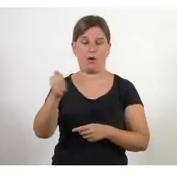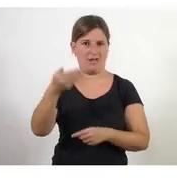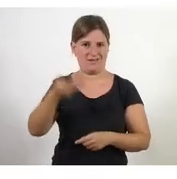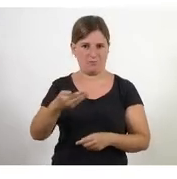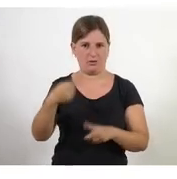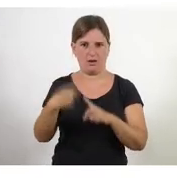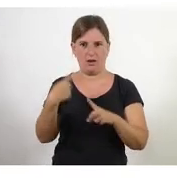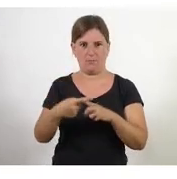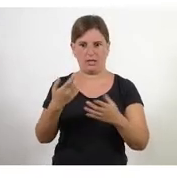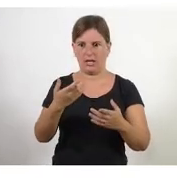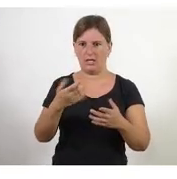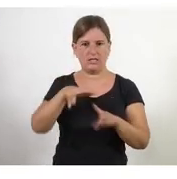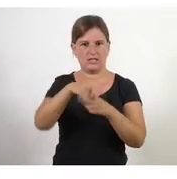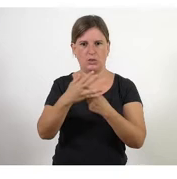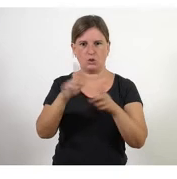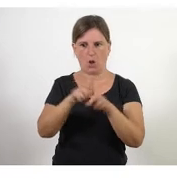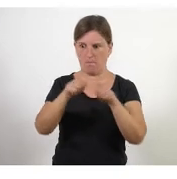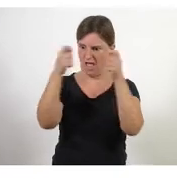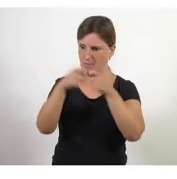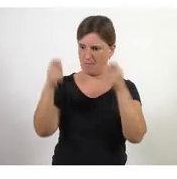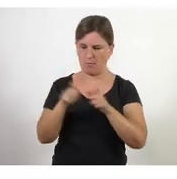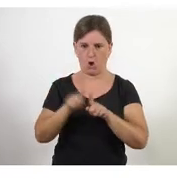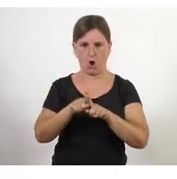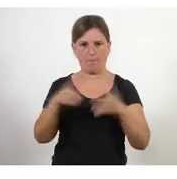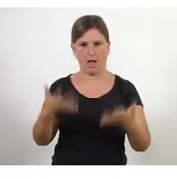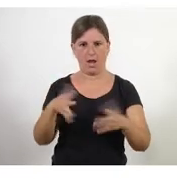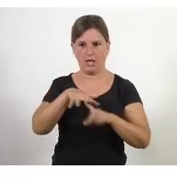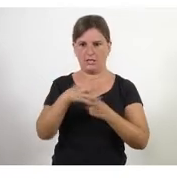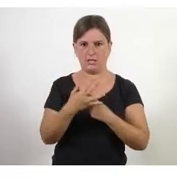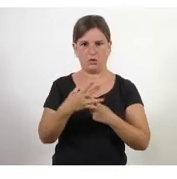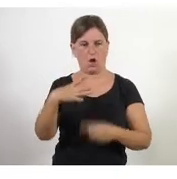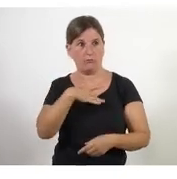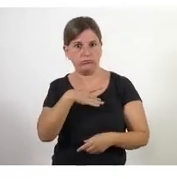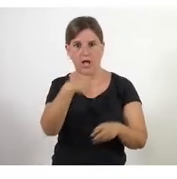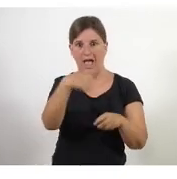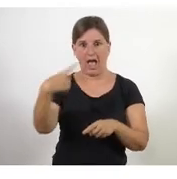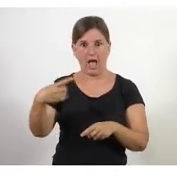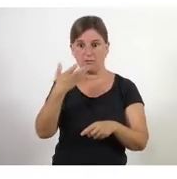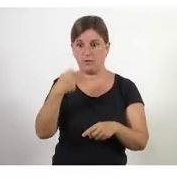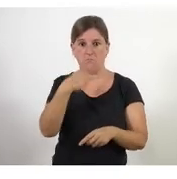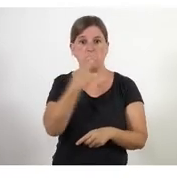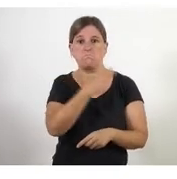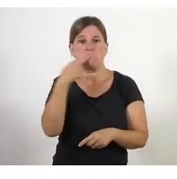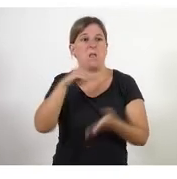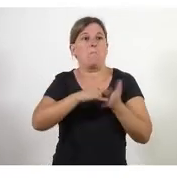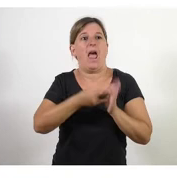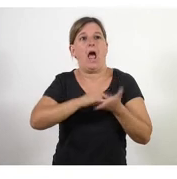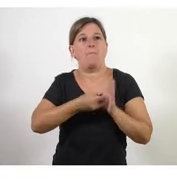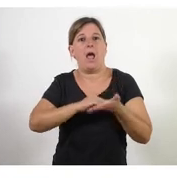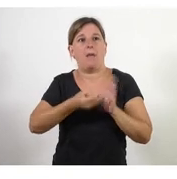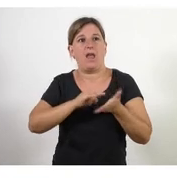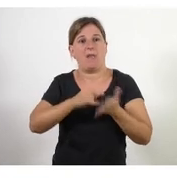volàtil com el d'ara et quedes enganxat a seguir el pla i no t'adaptes a la nova situació desapareixes